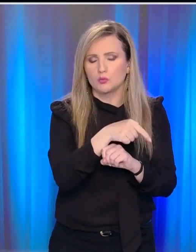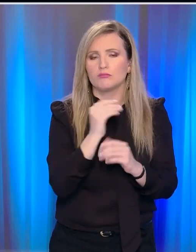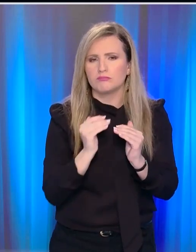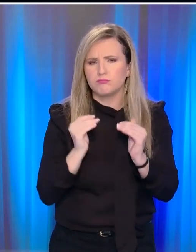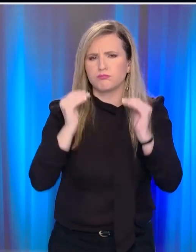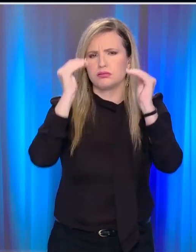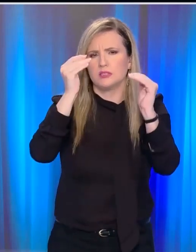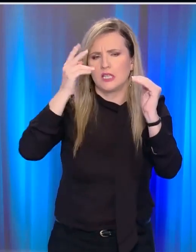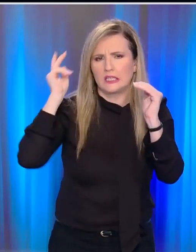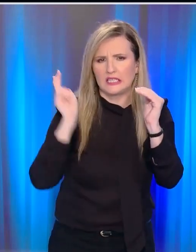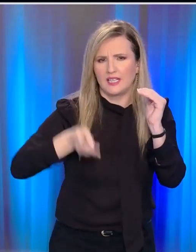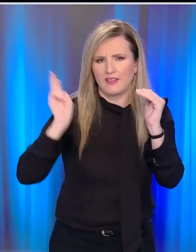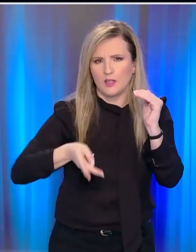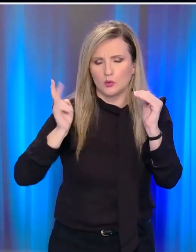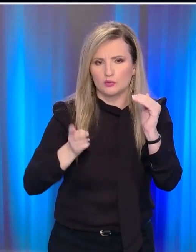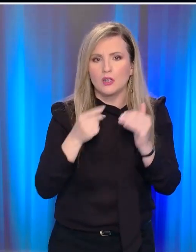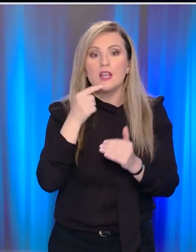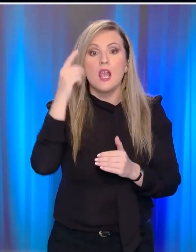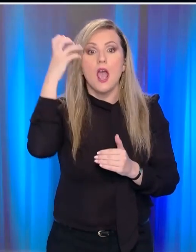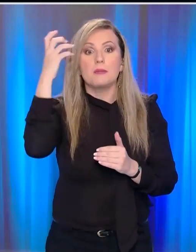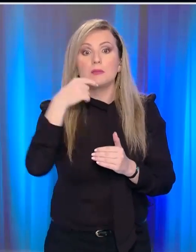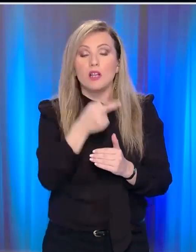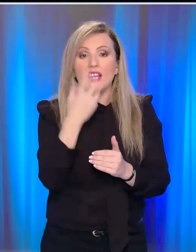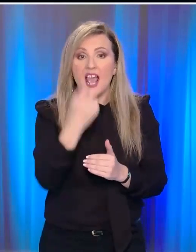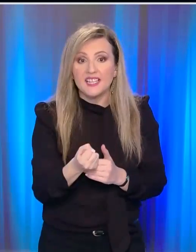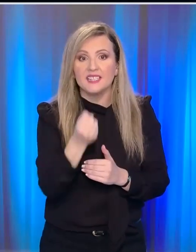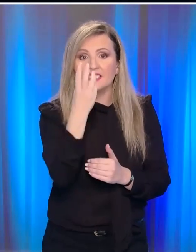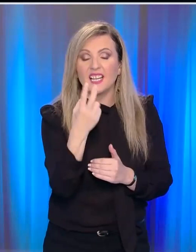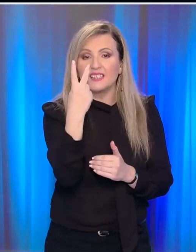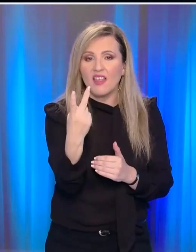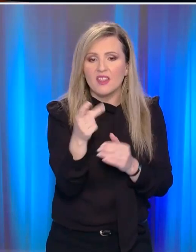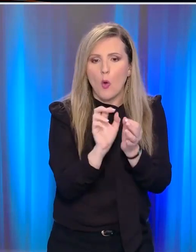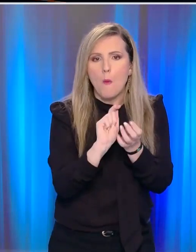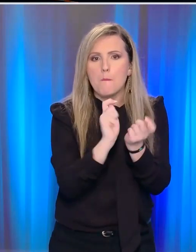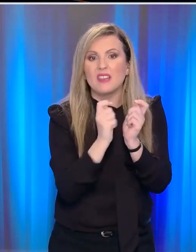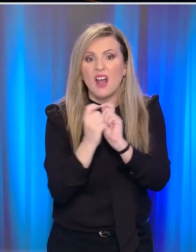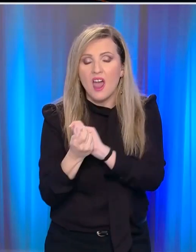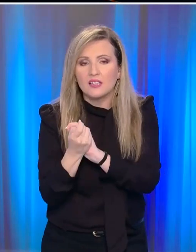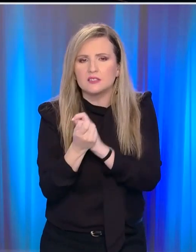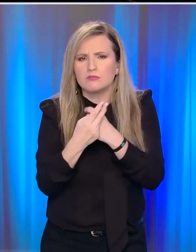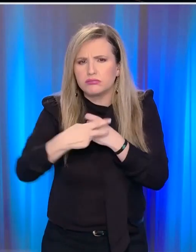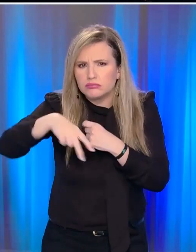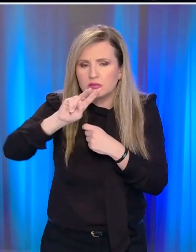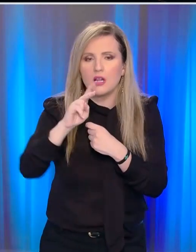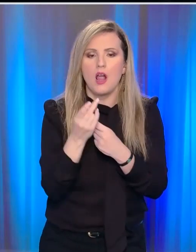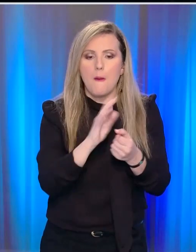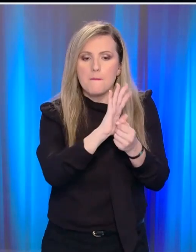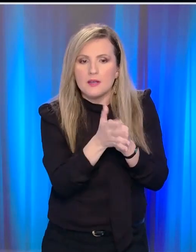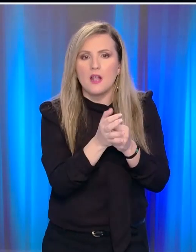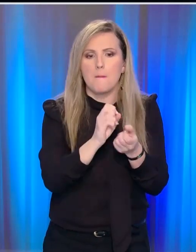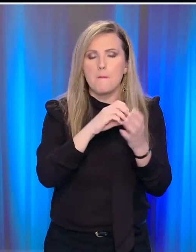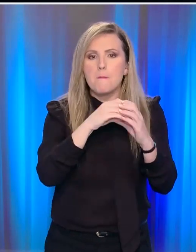πολύ υψηλό. Όπως λένε οι ειδικοί, έχει 32 μεταλλάξεις, τις περισσότερες από κάθε άλλος τέλεχος του κορονοϊού, είναι πιο